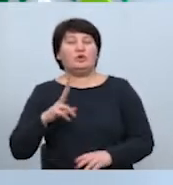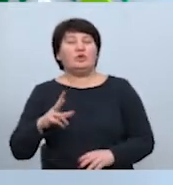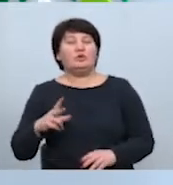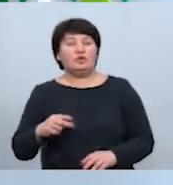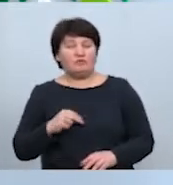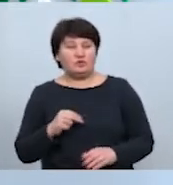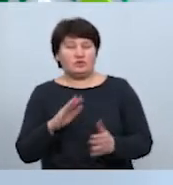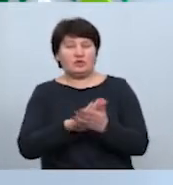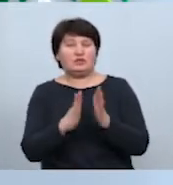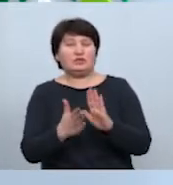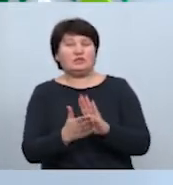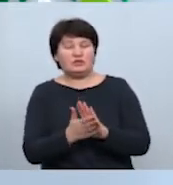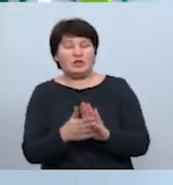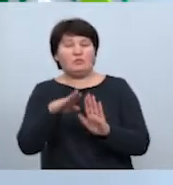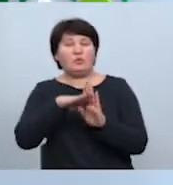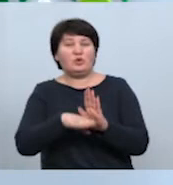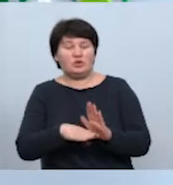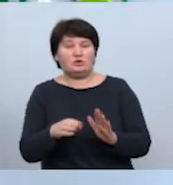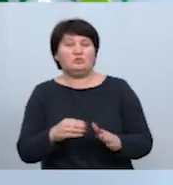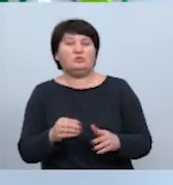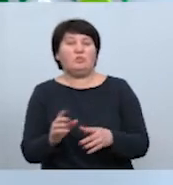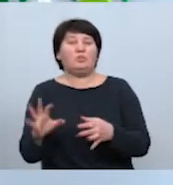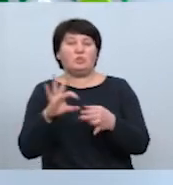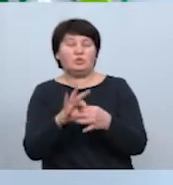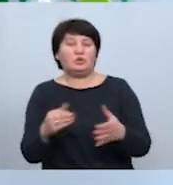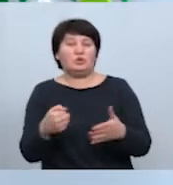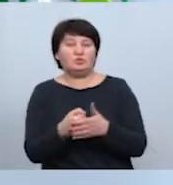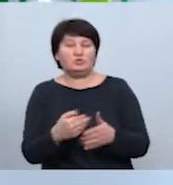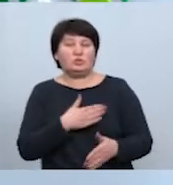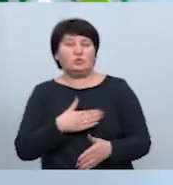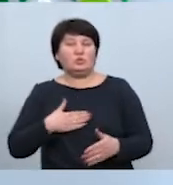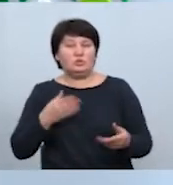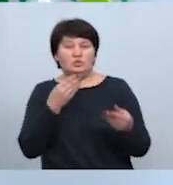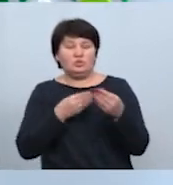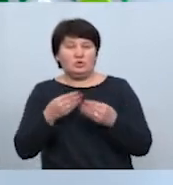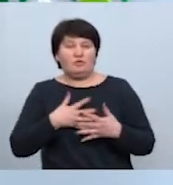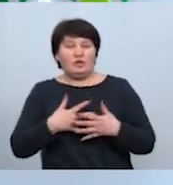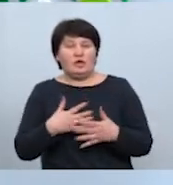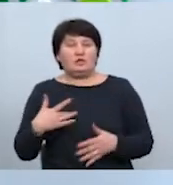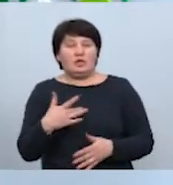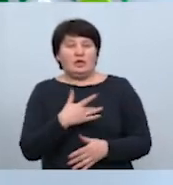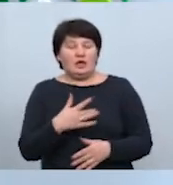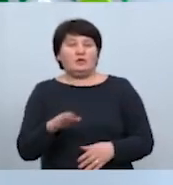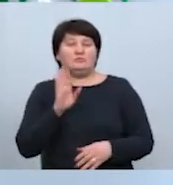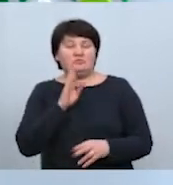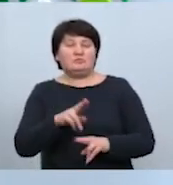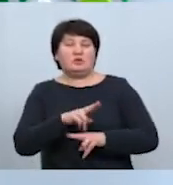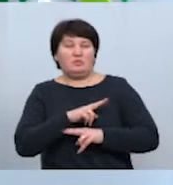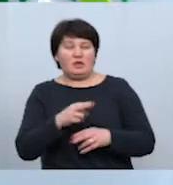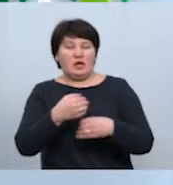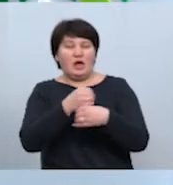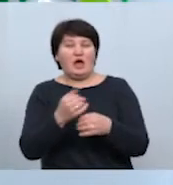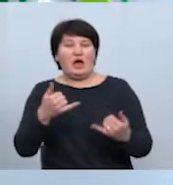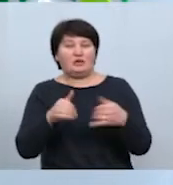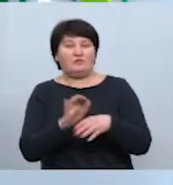погіршувався. Її підключили до апарату штучної вантиляції легень, але вчора жінка померла. Аналізи померли і відправили у лабораторії Центру